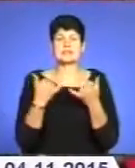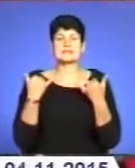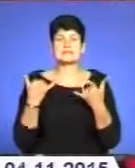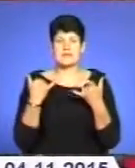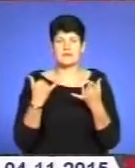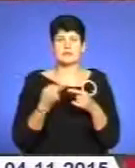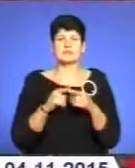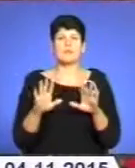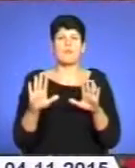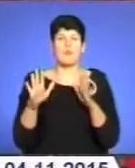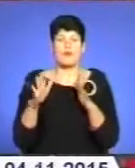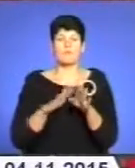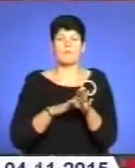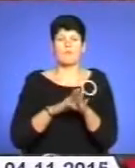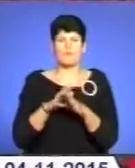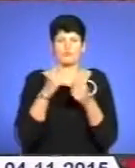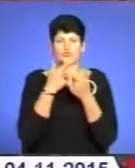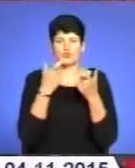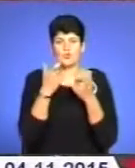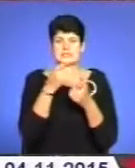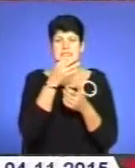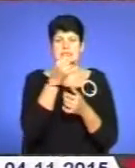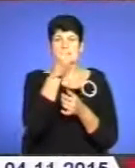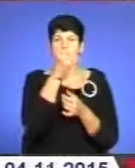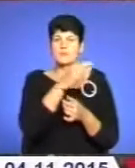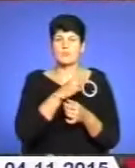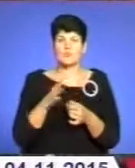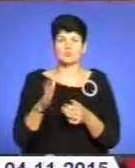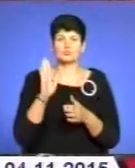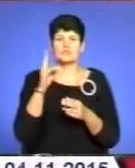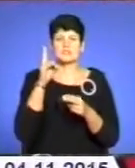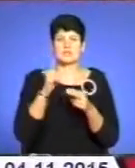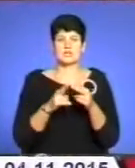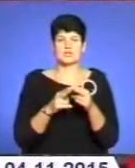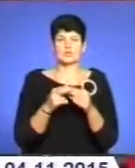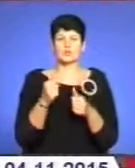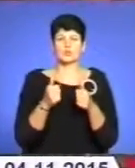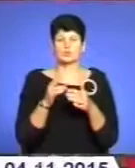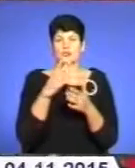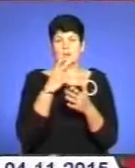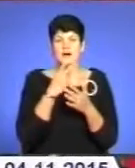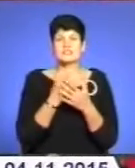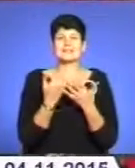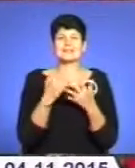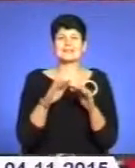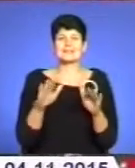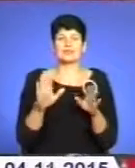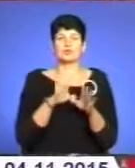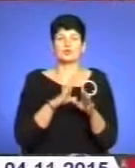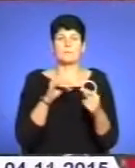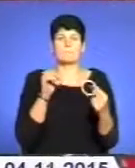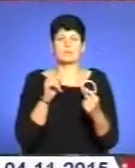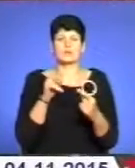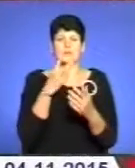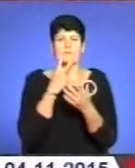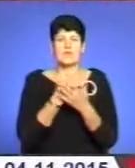даний момент повністю інформацію таку сказати не можемо, буде завершений тур. Тоді будемо бачити, скільки дітей були протипокази, які